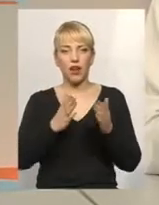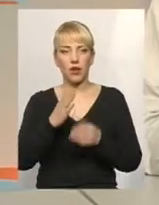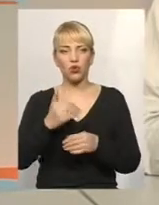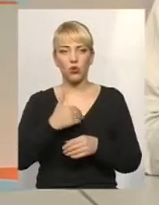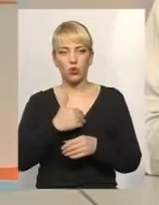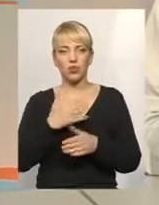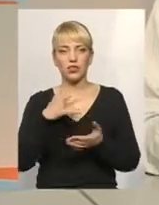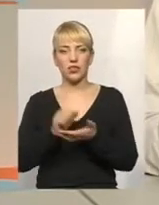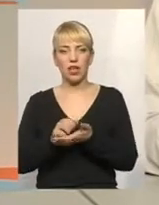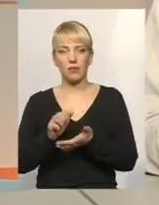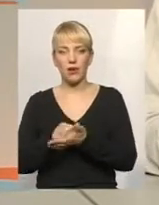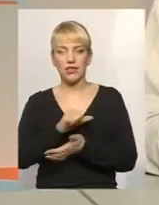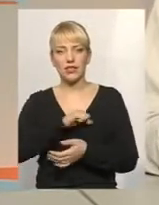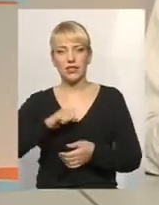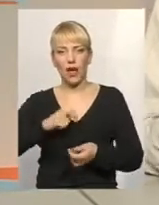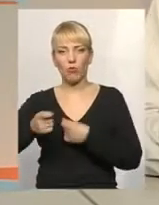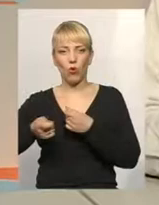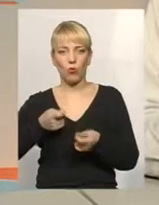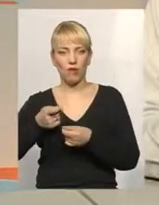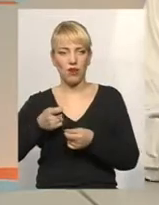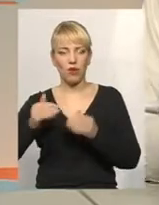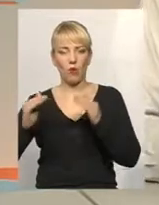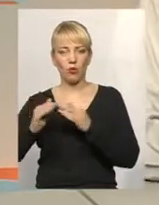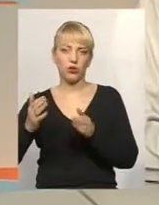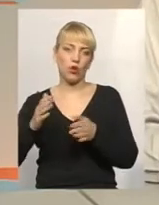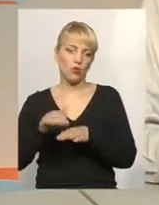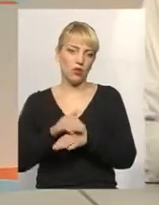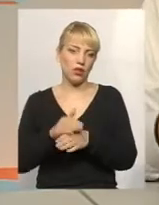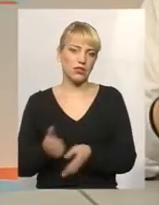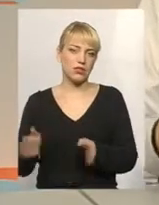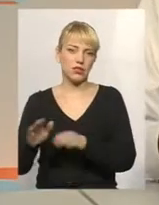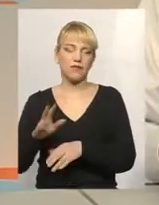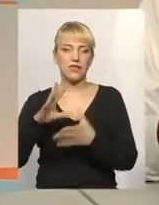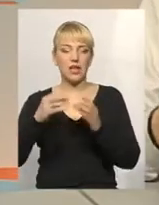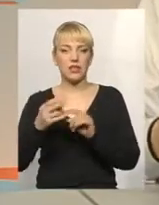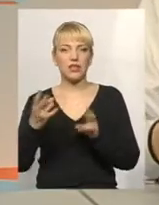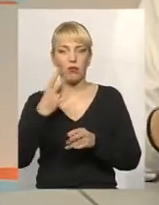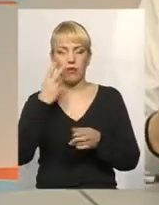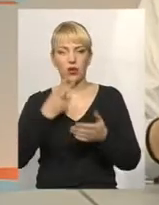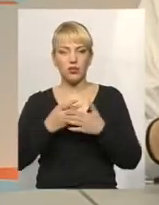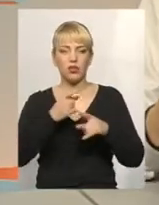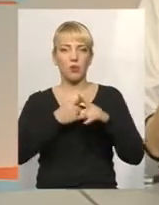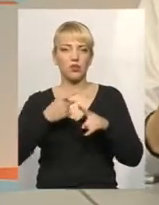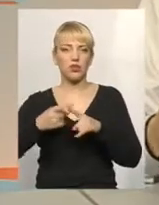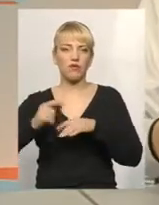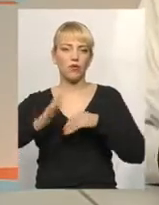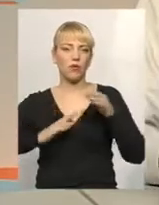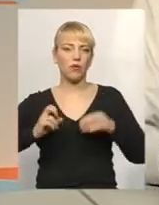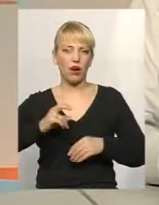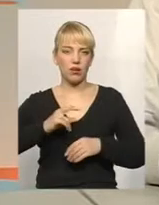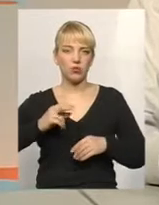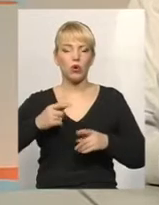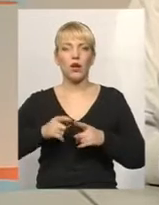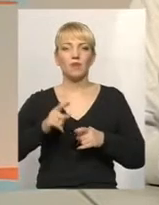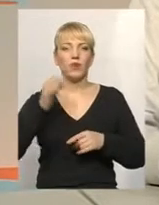самоуправлінням будинку, будь ласка, залишайтесь. Я рахую, що взагалі потрібно показувати позитивну практику, досвід інших ОСББ.